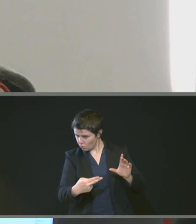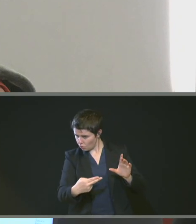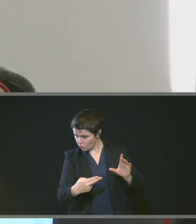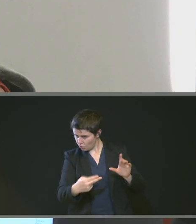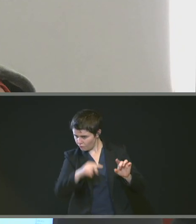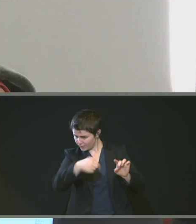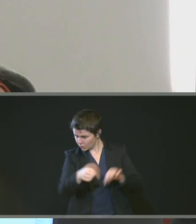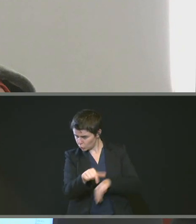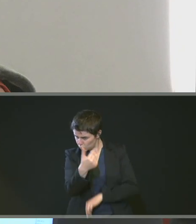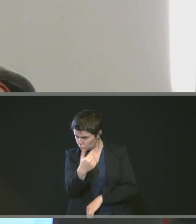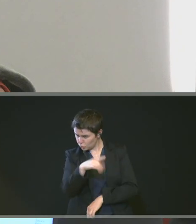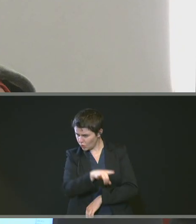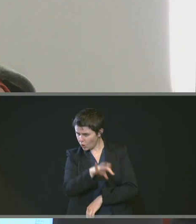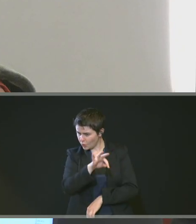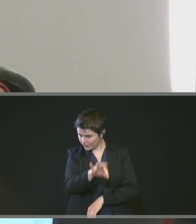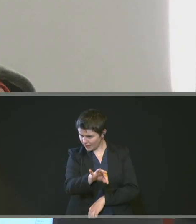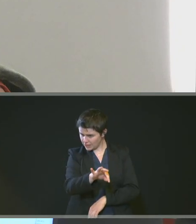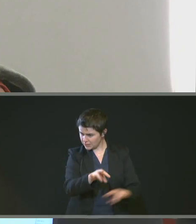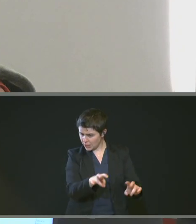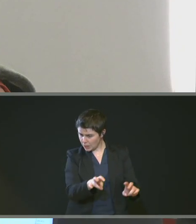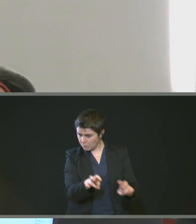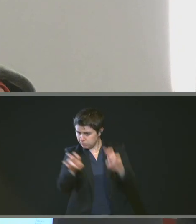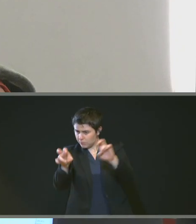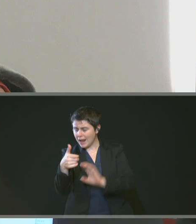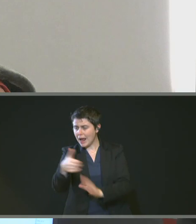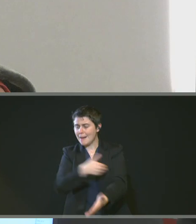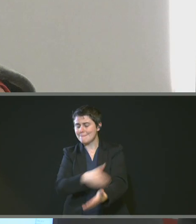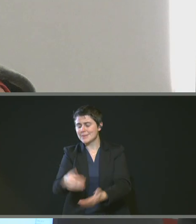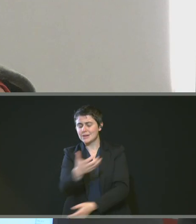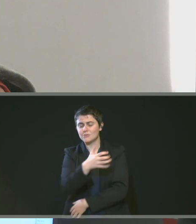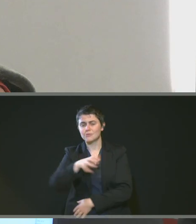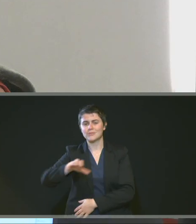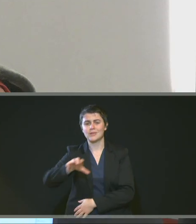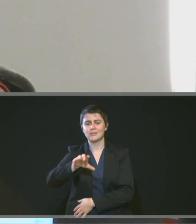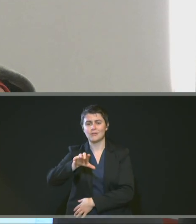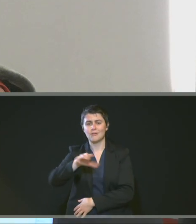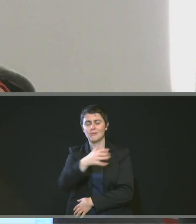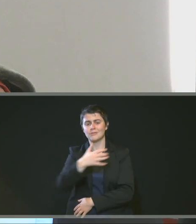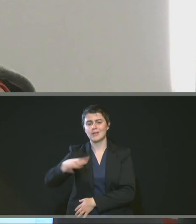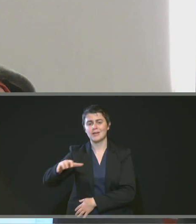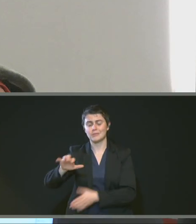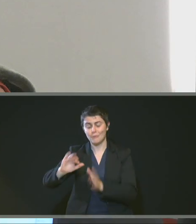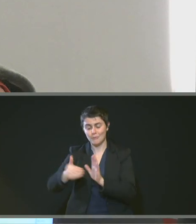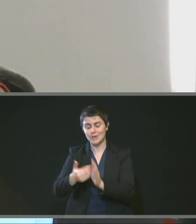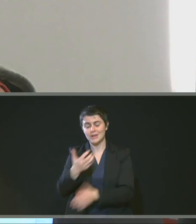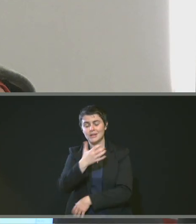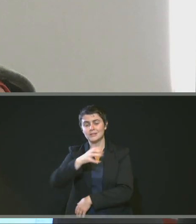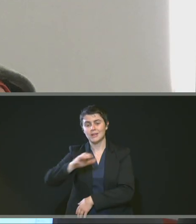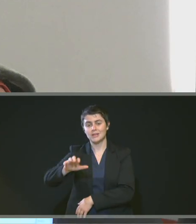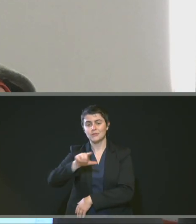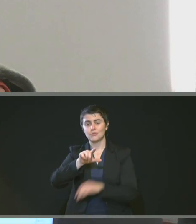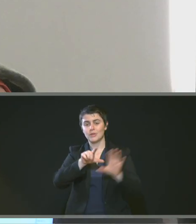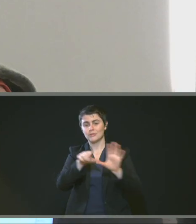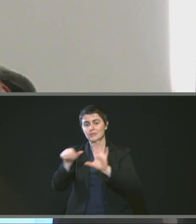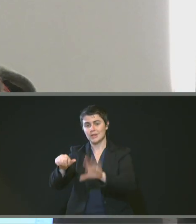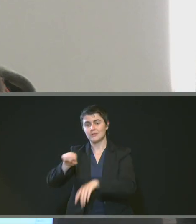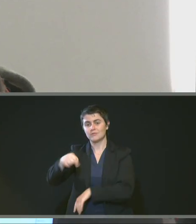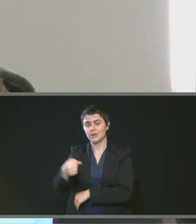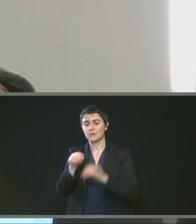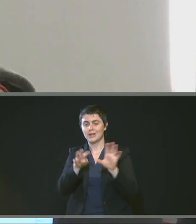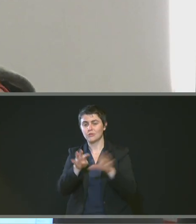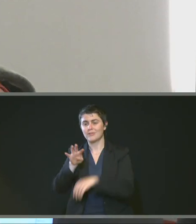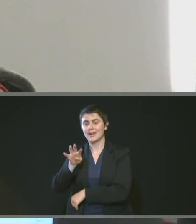hors taxes à 1 525 577,94 euros TTC, plus de